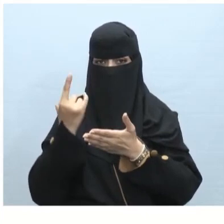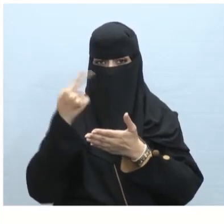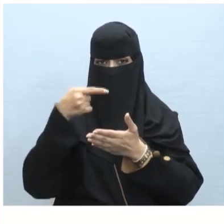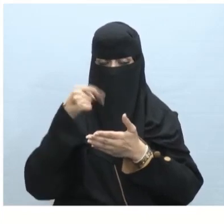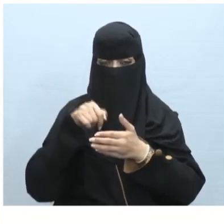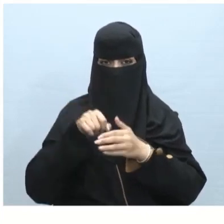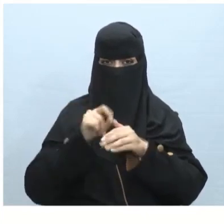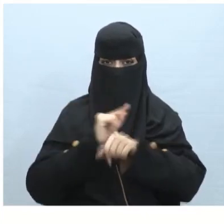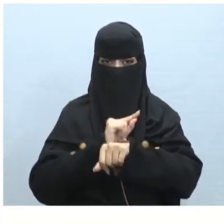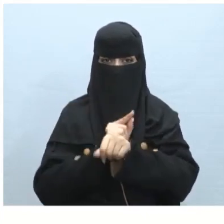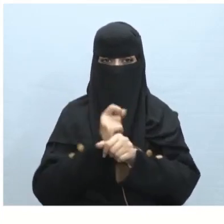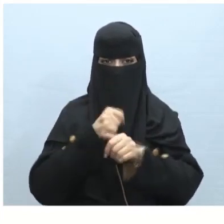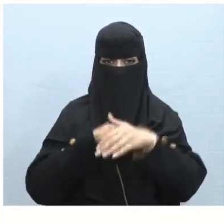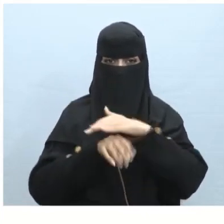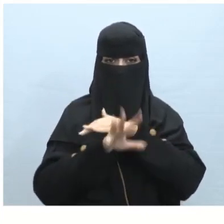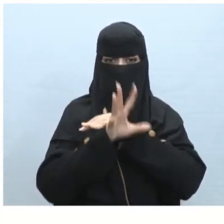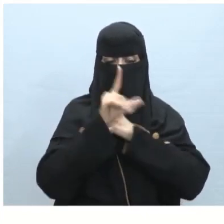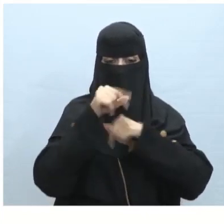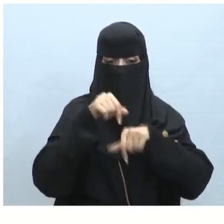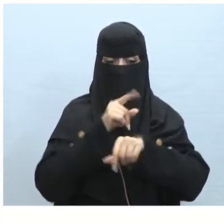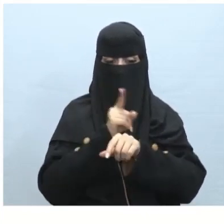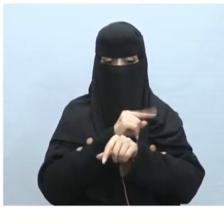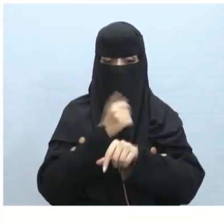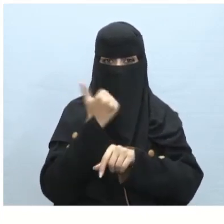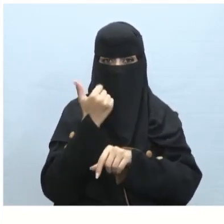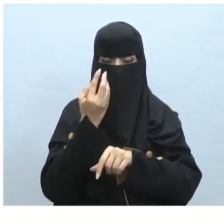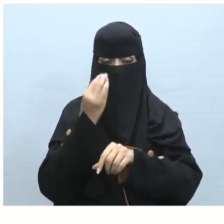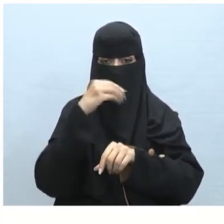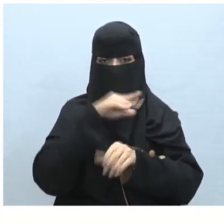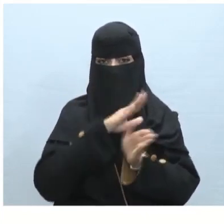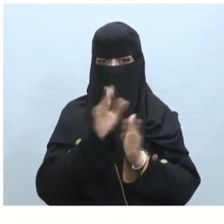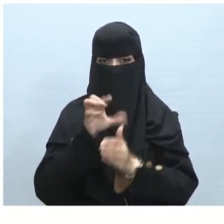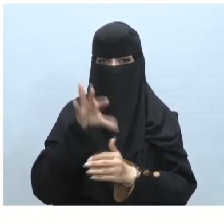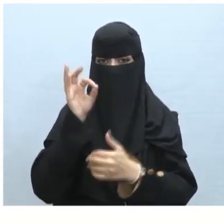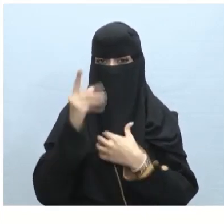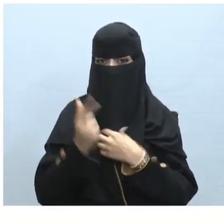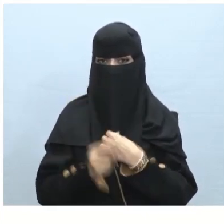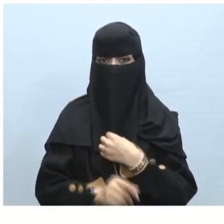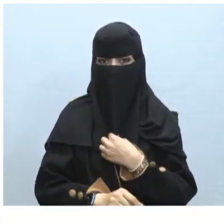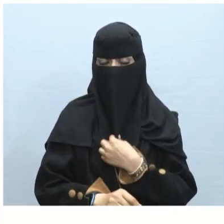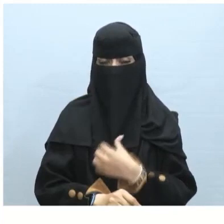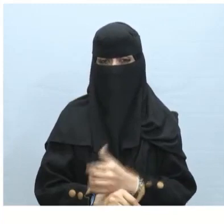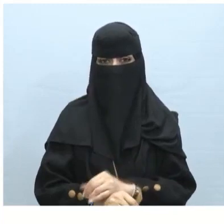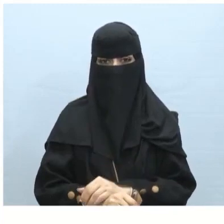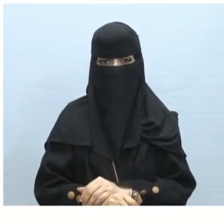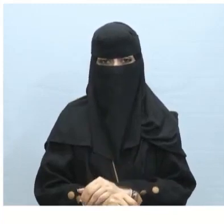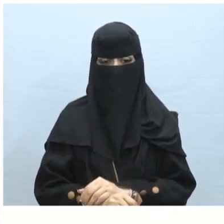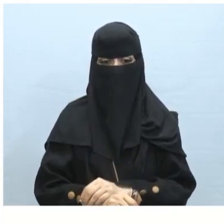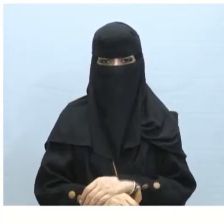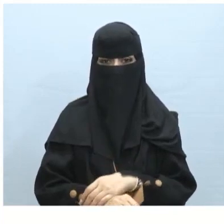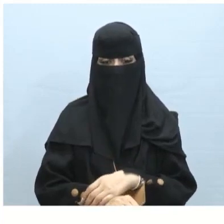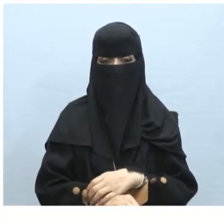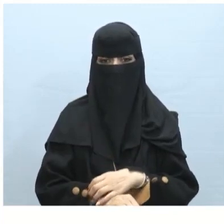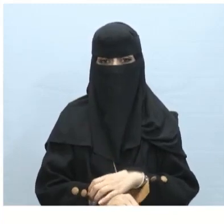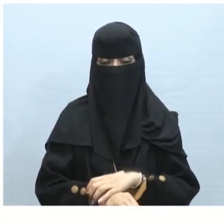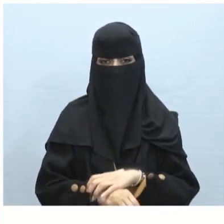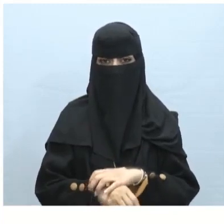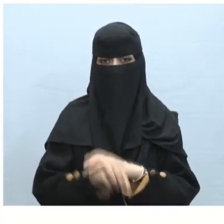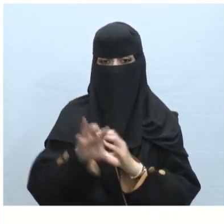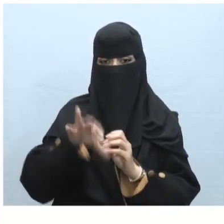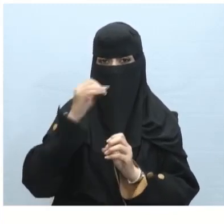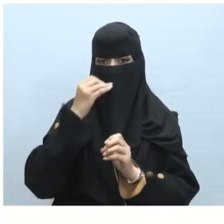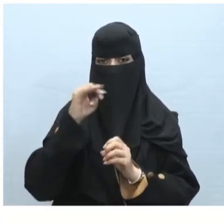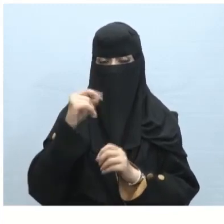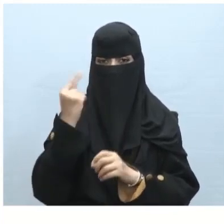ثواني وتظهر الشريحة لمدة ست ثواني إضافية لاحظ من خلال الصورة أن الاختيار الصحيح يستغرق